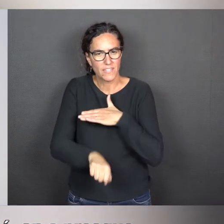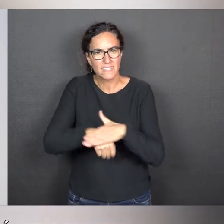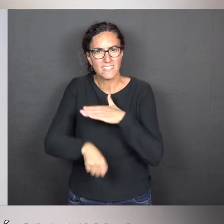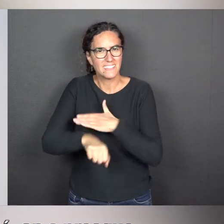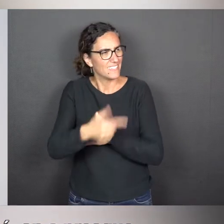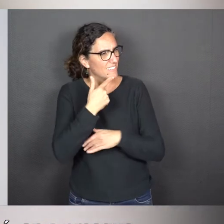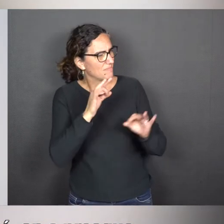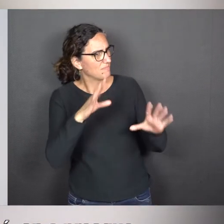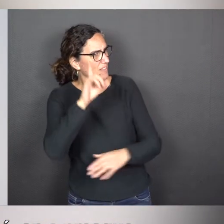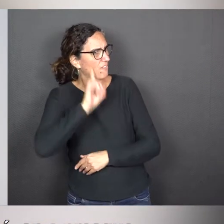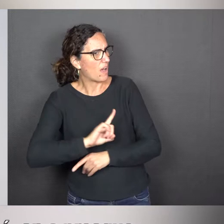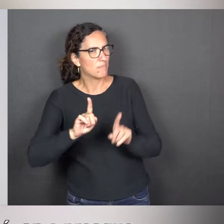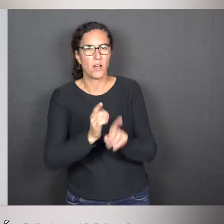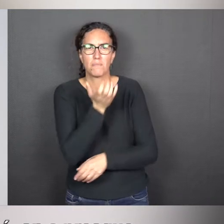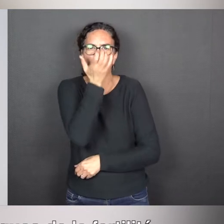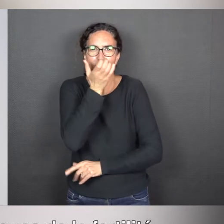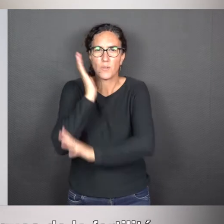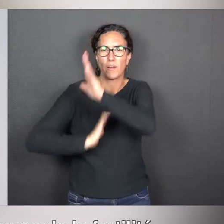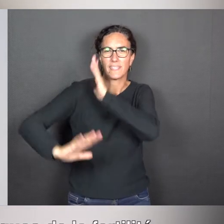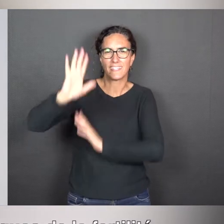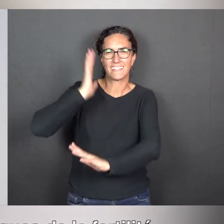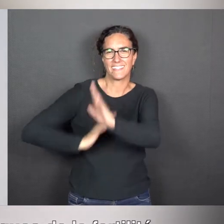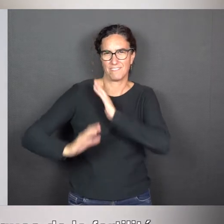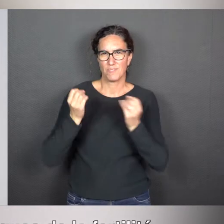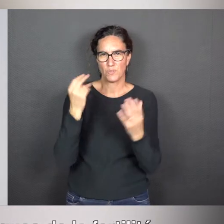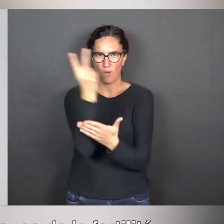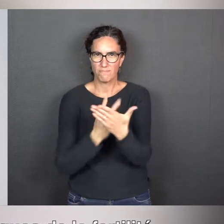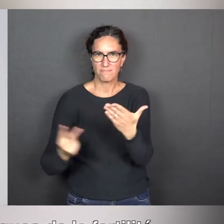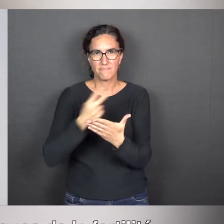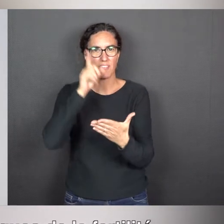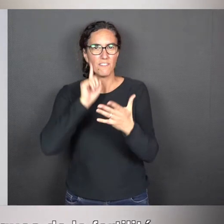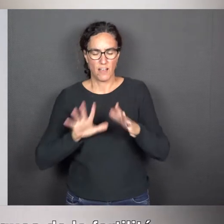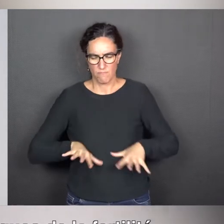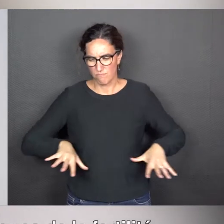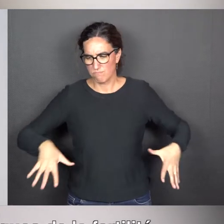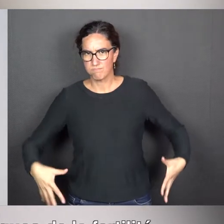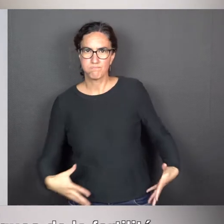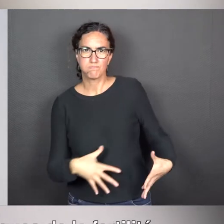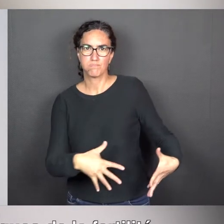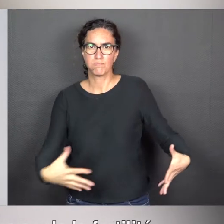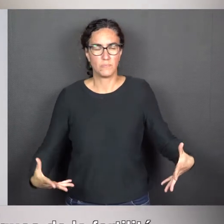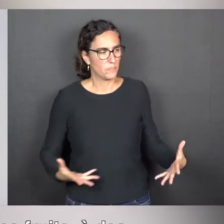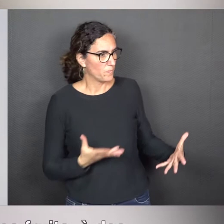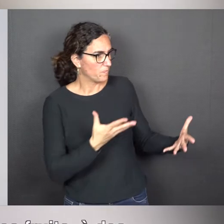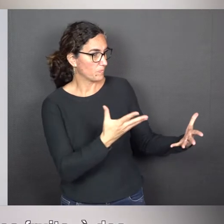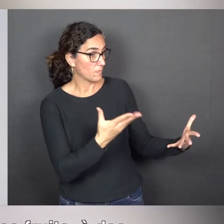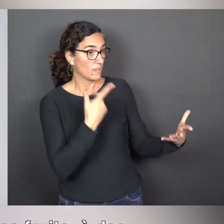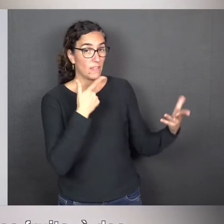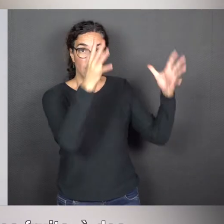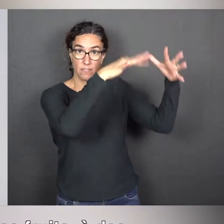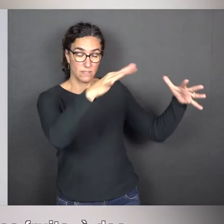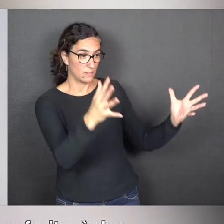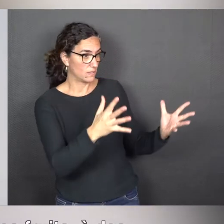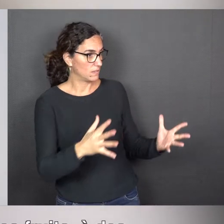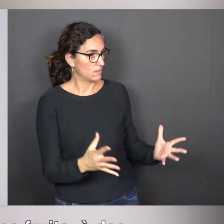préhistorique, ces représentations préhistoriques de la fertilité. Et donc, cette grande figure semble donner naissance